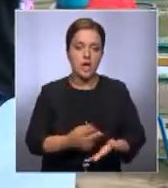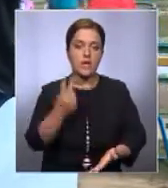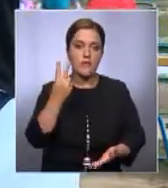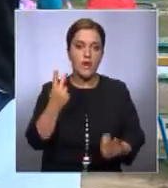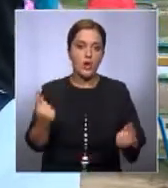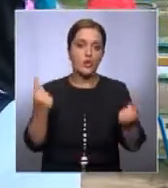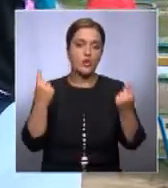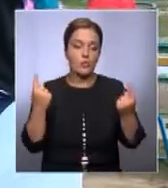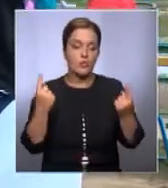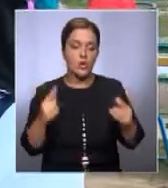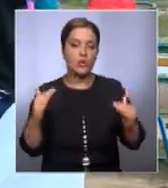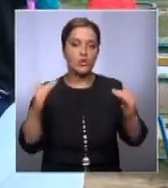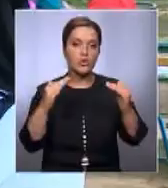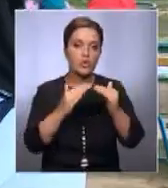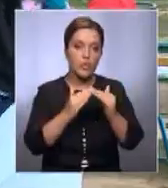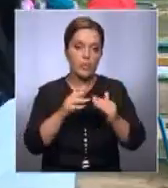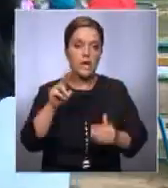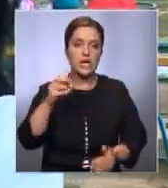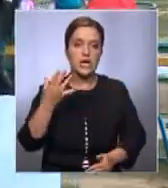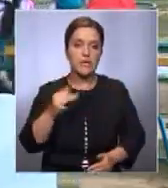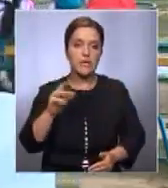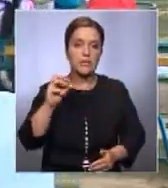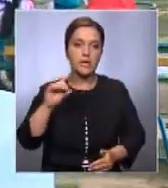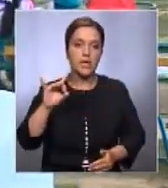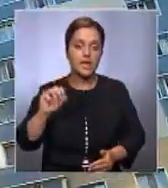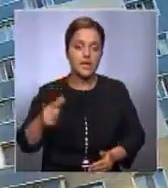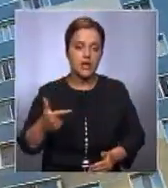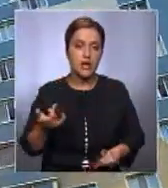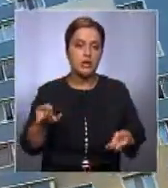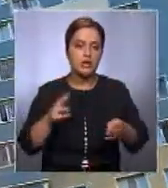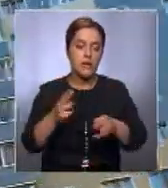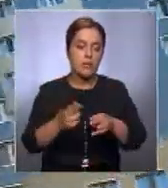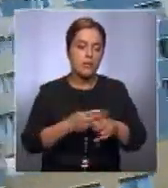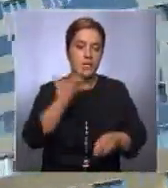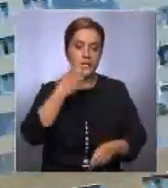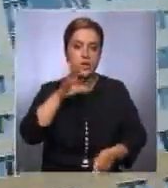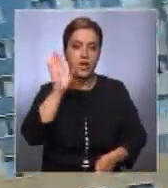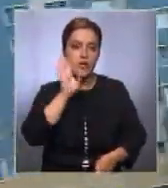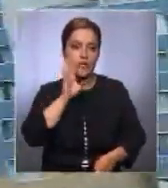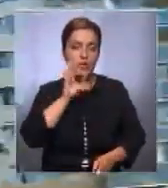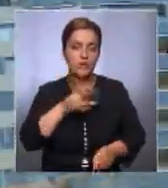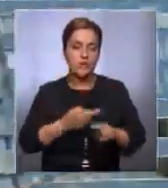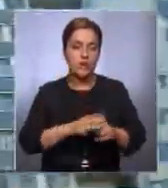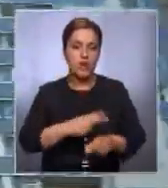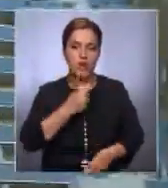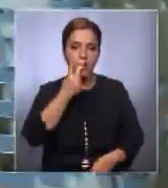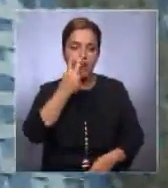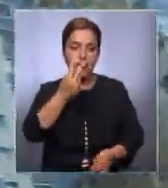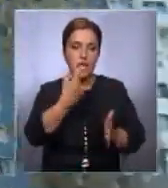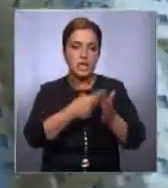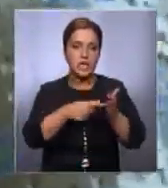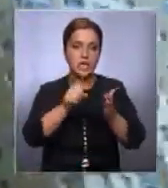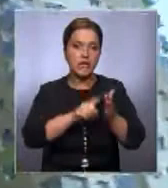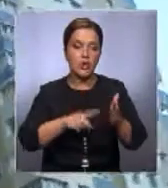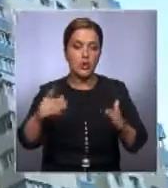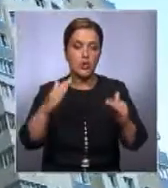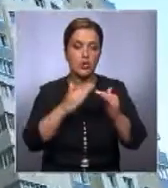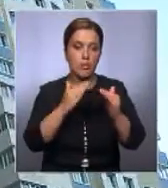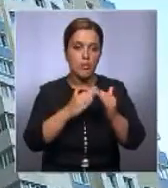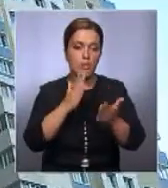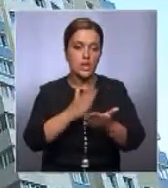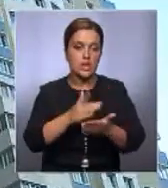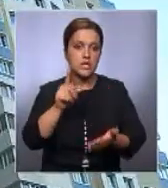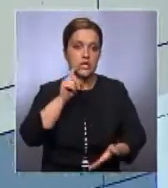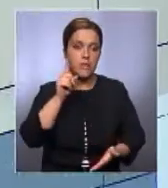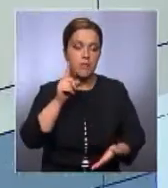огромных больших жилых комплекса на левом берегу остались без горячей воды. Это называется «не верь глазам своим». Дому всего три года, вроде